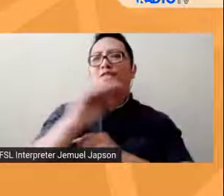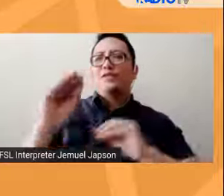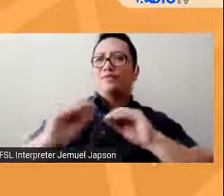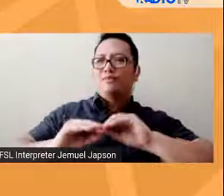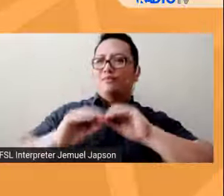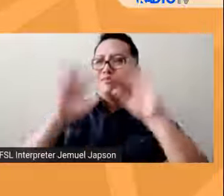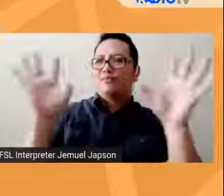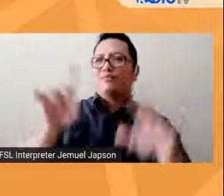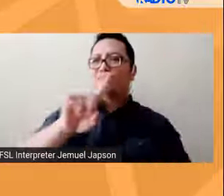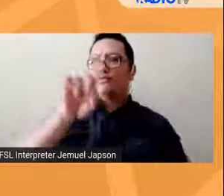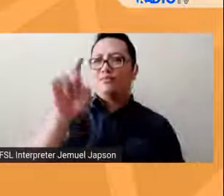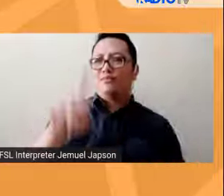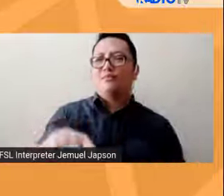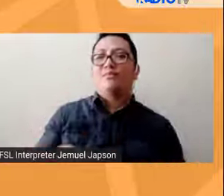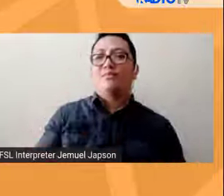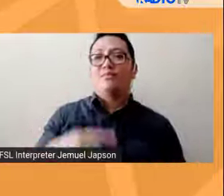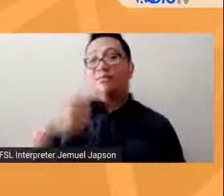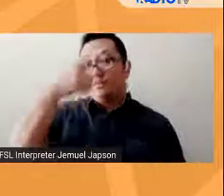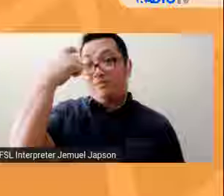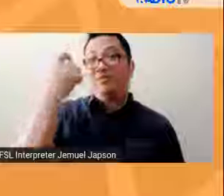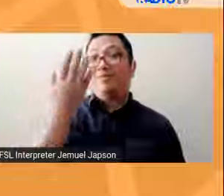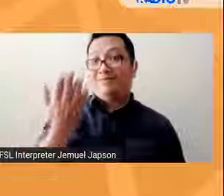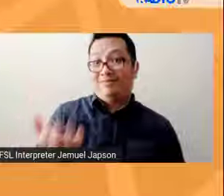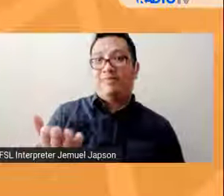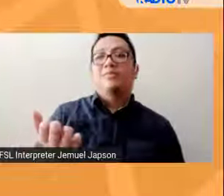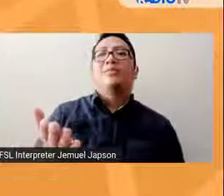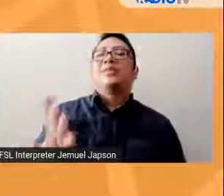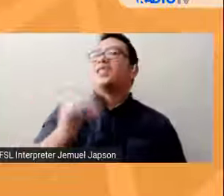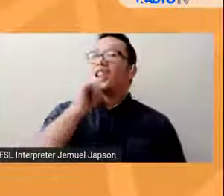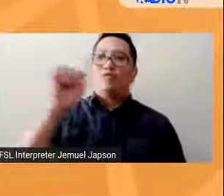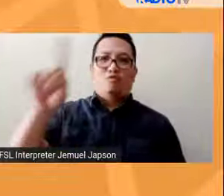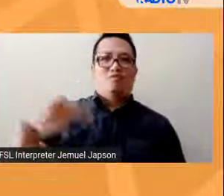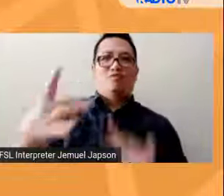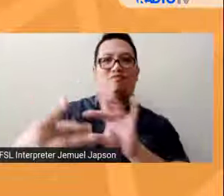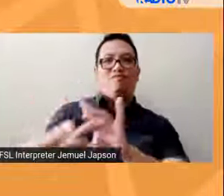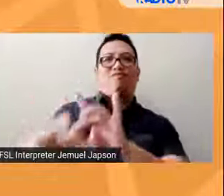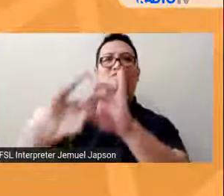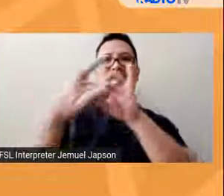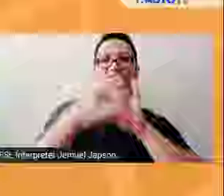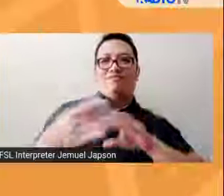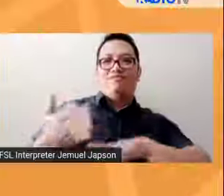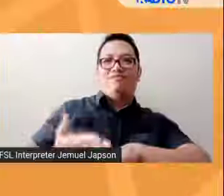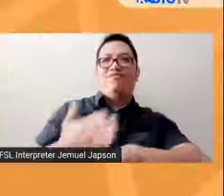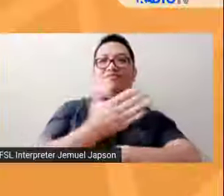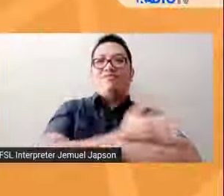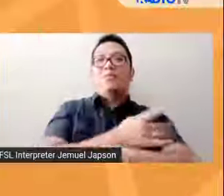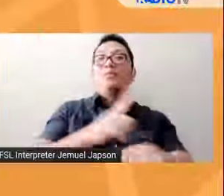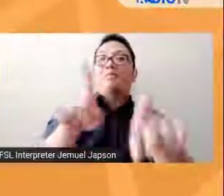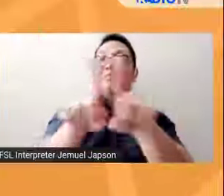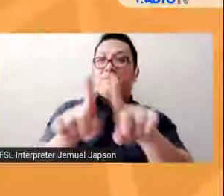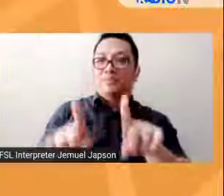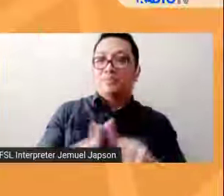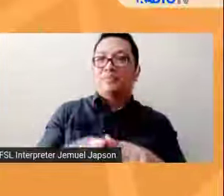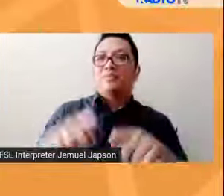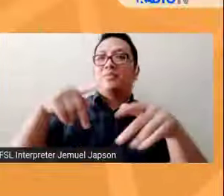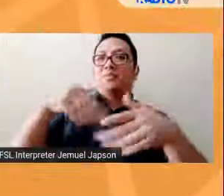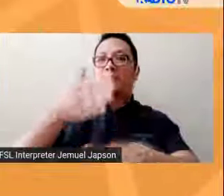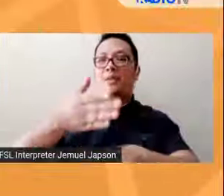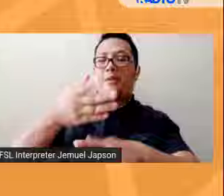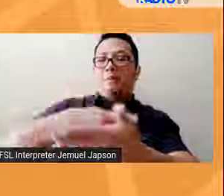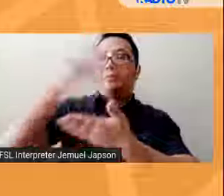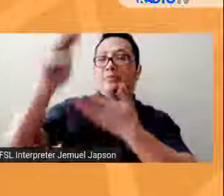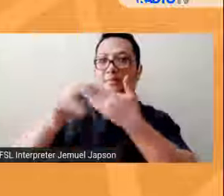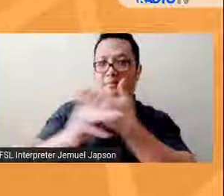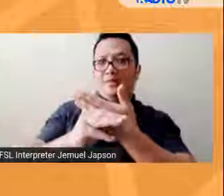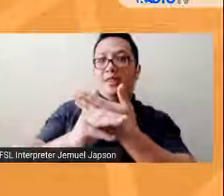questions. Dahil dyan ay hindi lang engagement ang nag-improve, pati na rin ang ating programa. Kaya